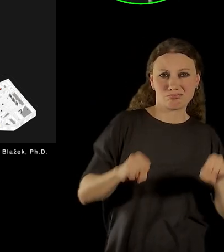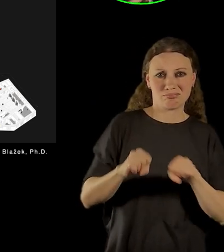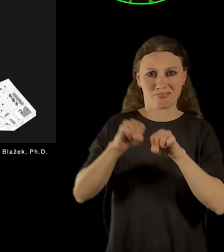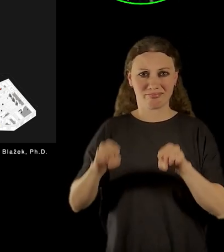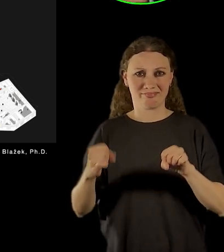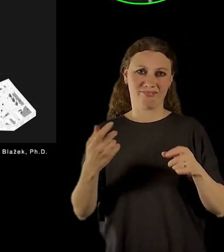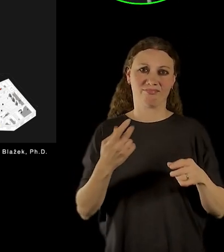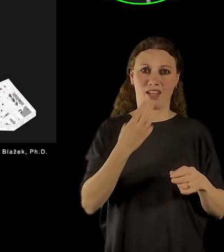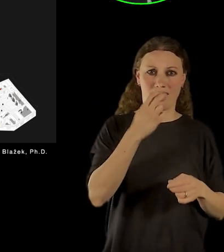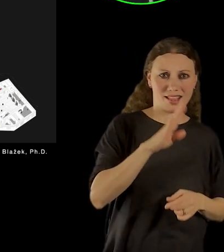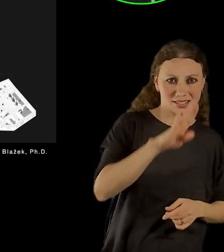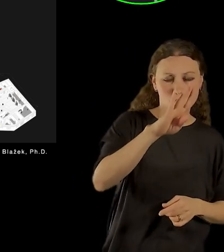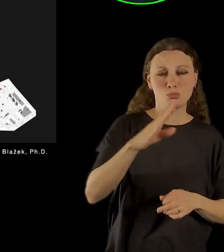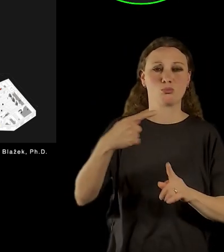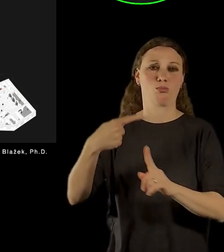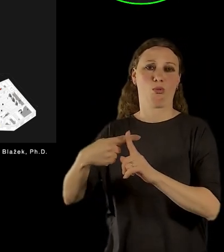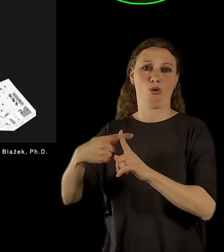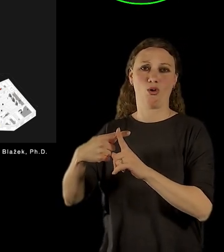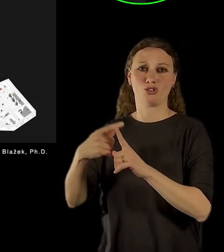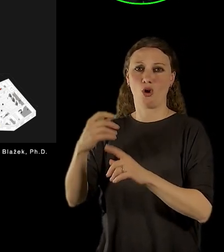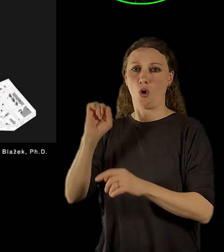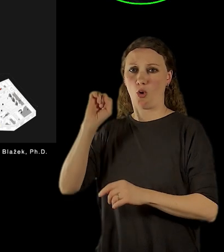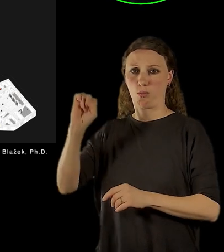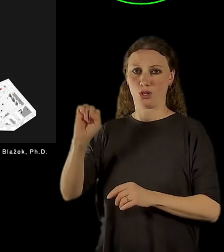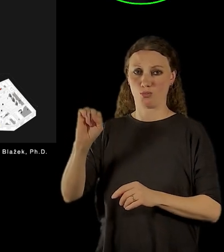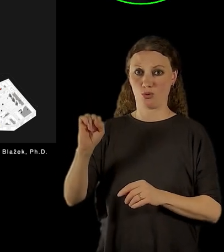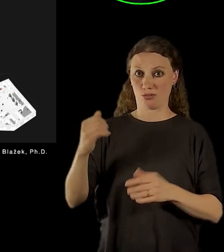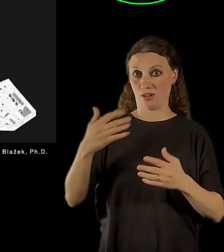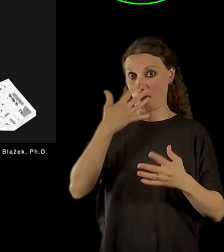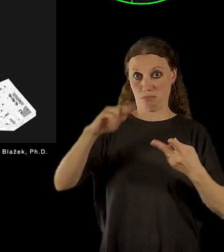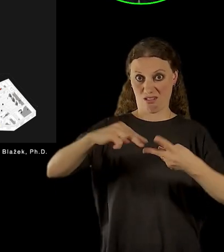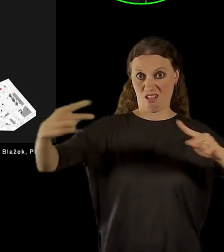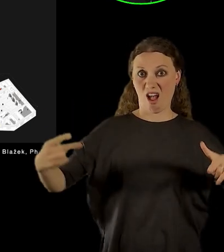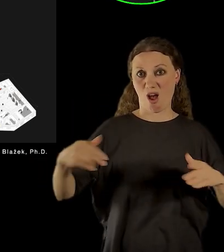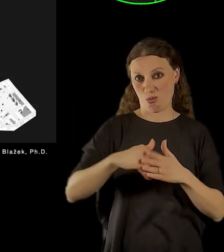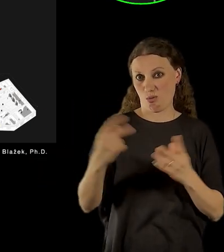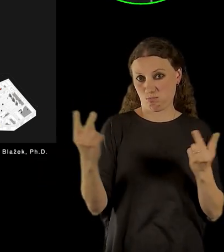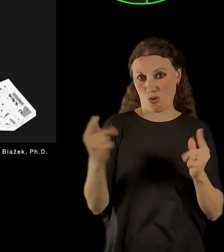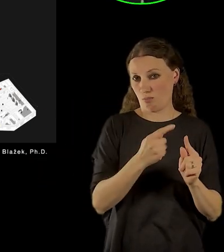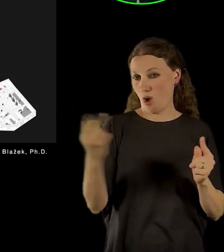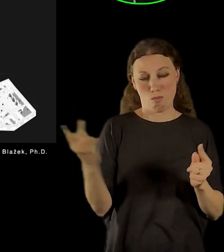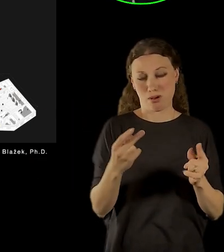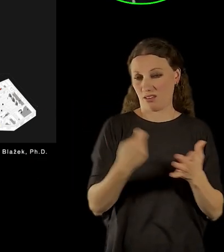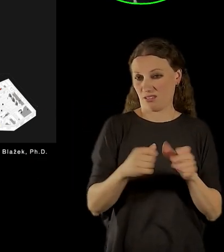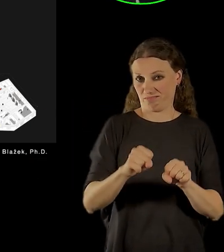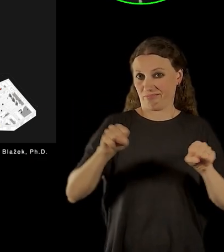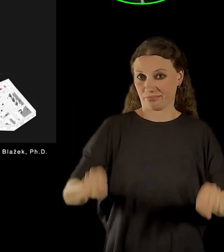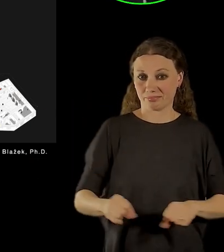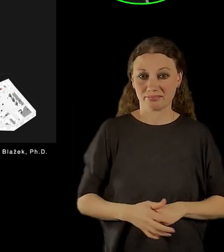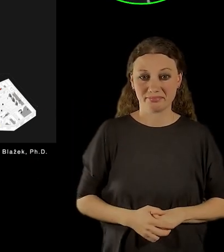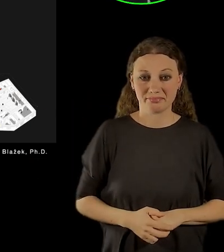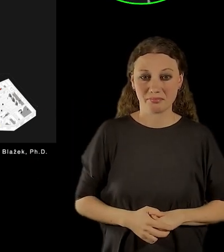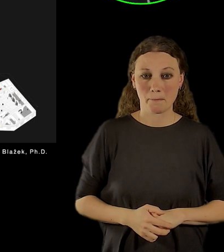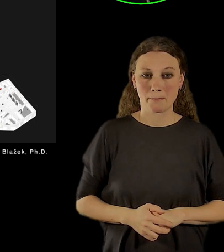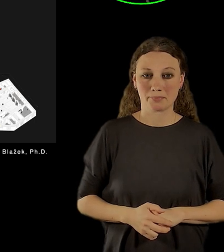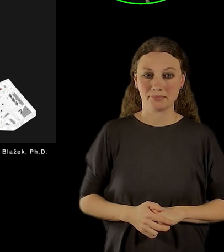ta známka s Hitlerem, jak zlíží z Pražského hradu, tak to vytvořilo tady ten ritec, ten